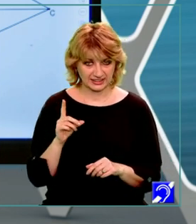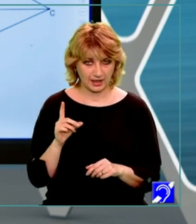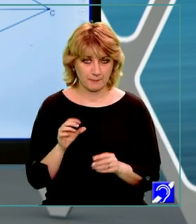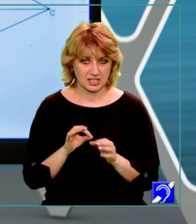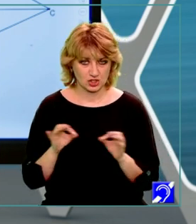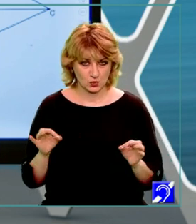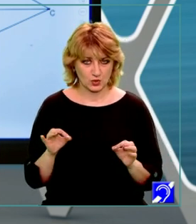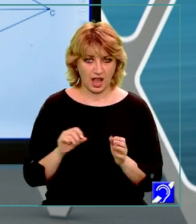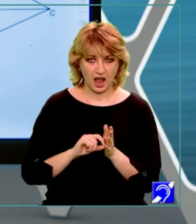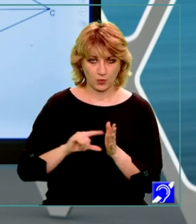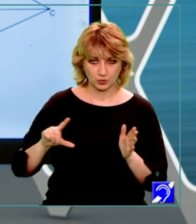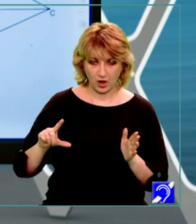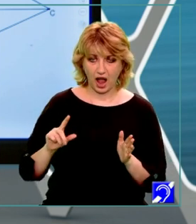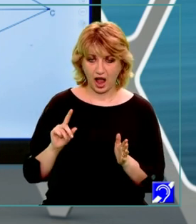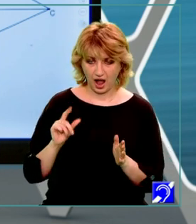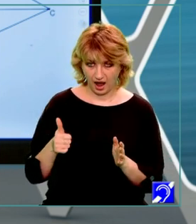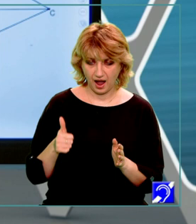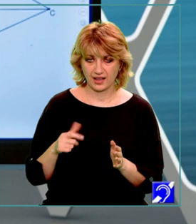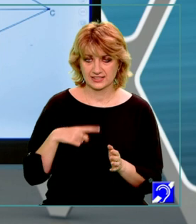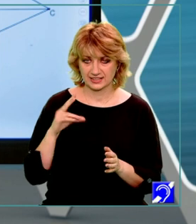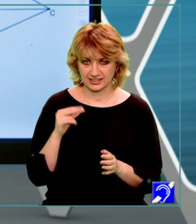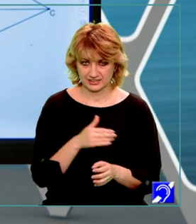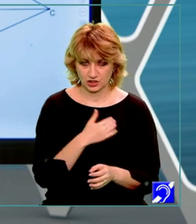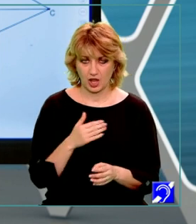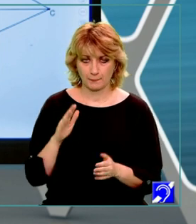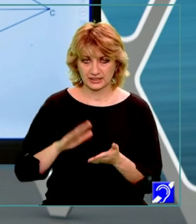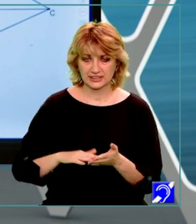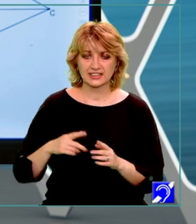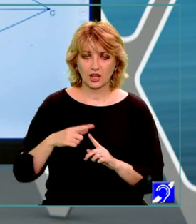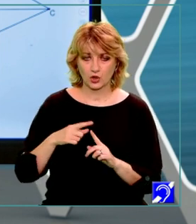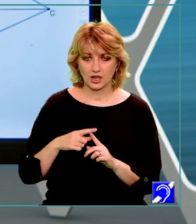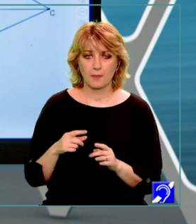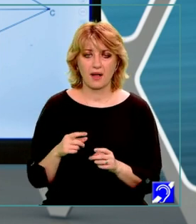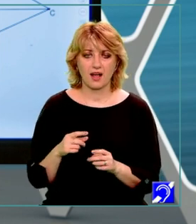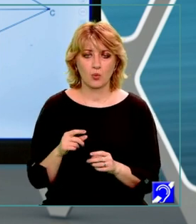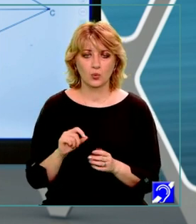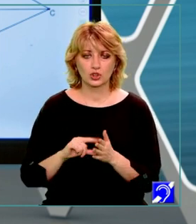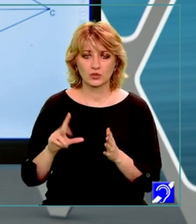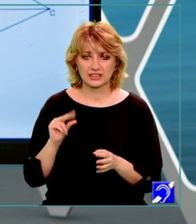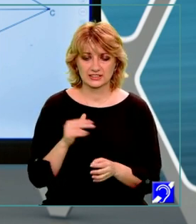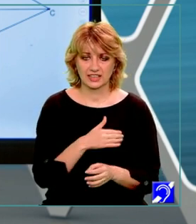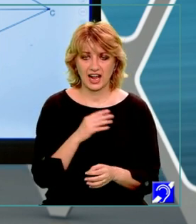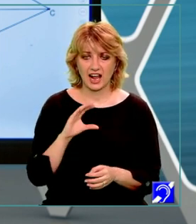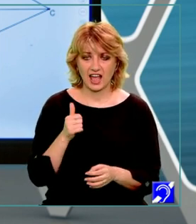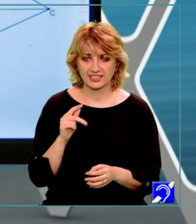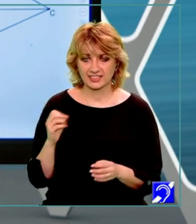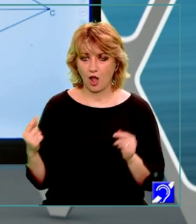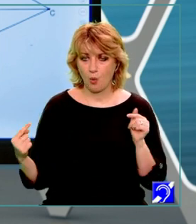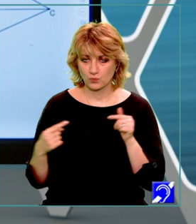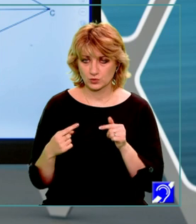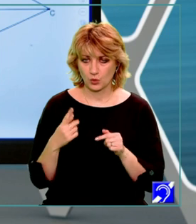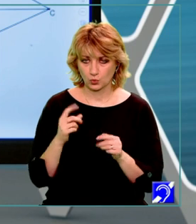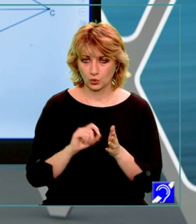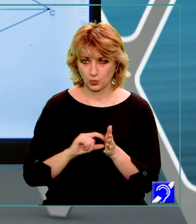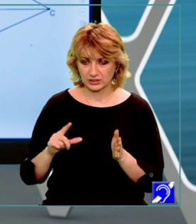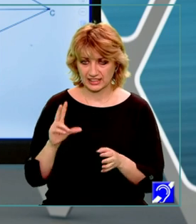de 30 de grade și aplicând teorema unghiului de 30 de grade, care spune că cateta opusă unui unghi